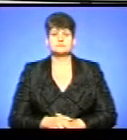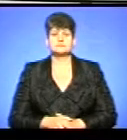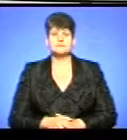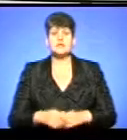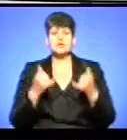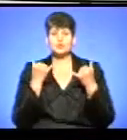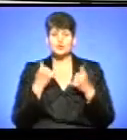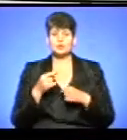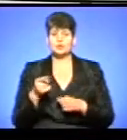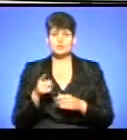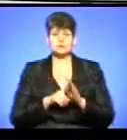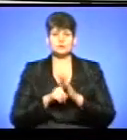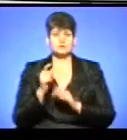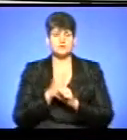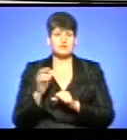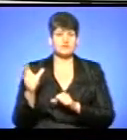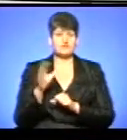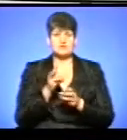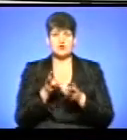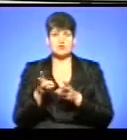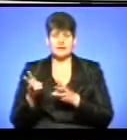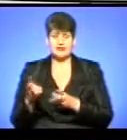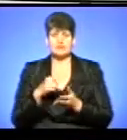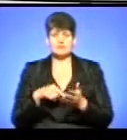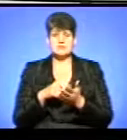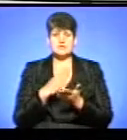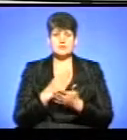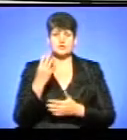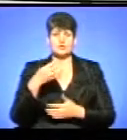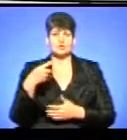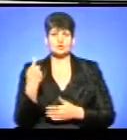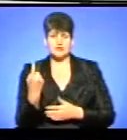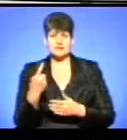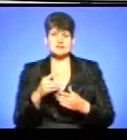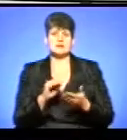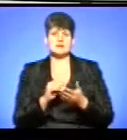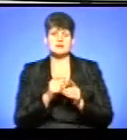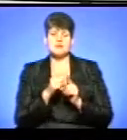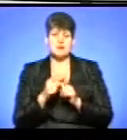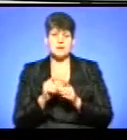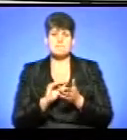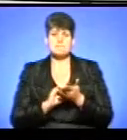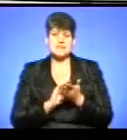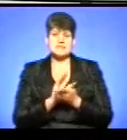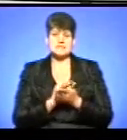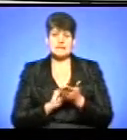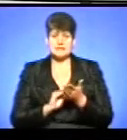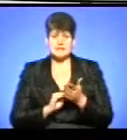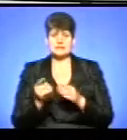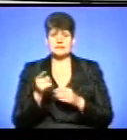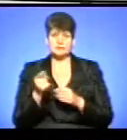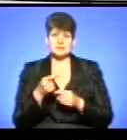Сьогодні у Тернополі запрацювали усі котельні. Їх у місті 41. За словами прес-секретаря комунального підприємства «Тернопіль-міськ